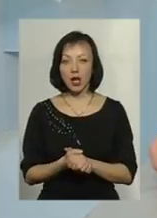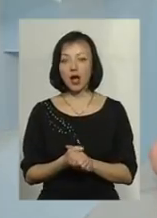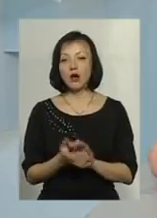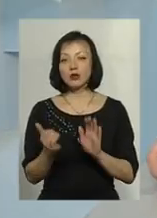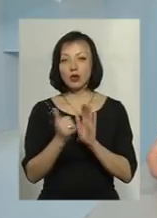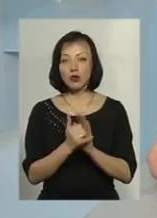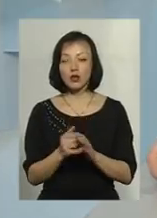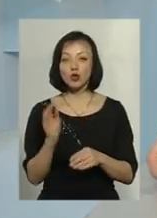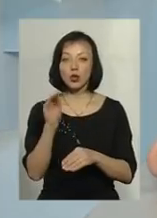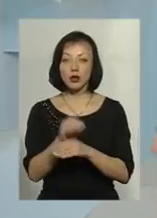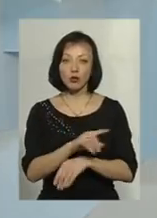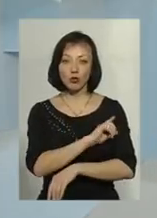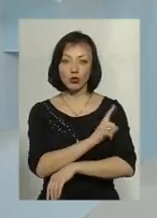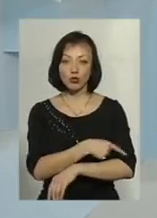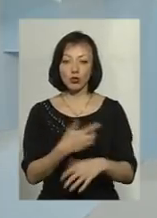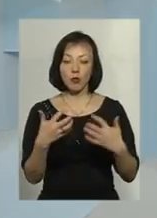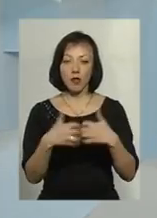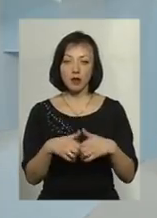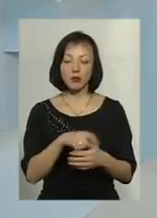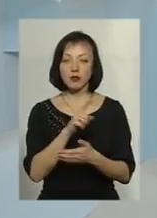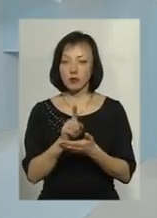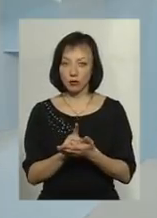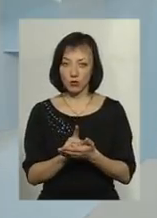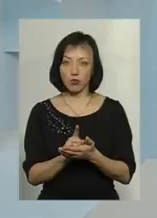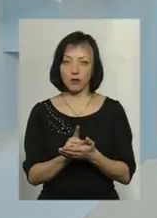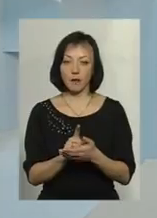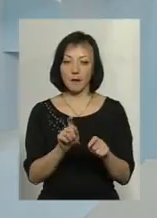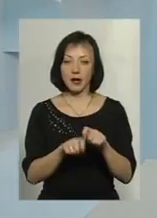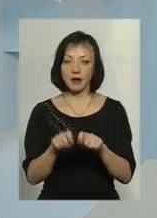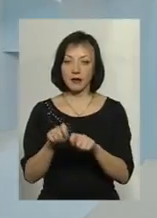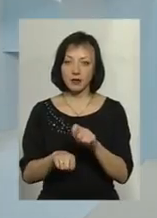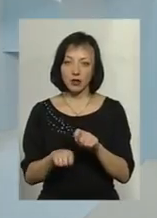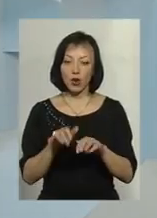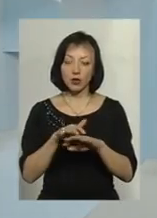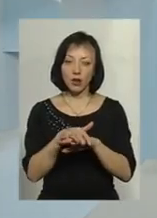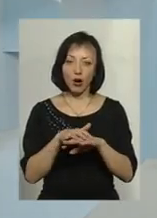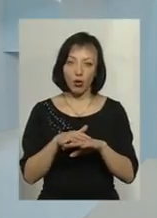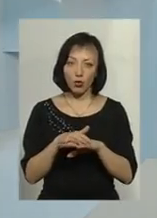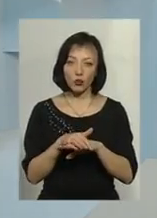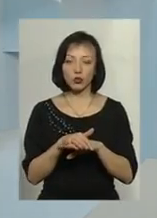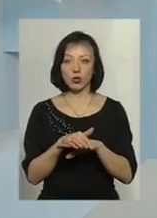встановлення додатково потужного обладнання – це обов'язково провіручний гідравлічний розрахунок.